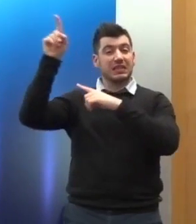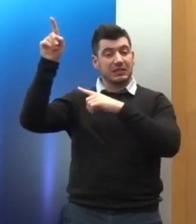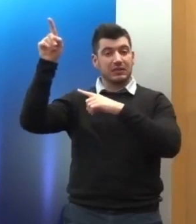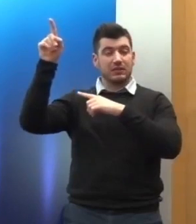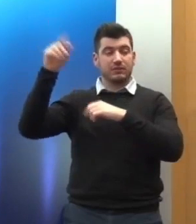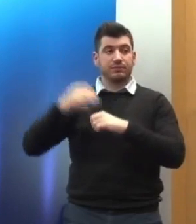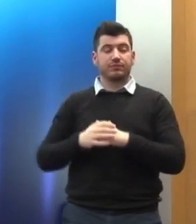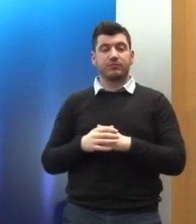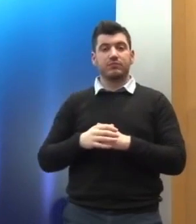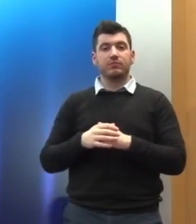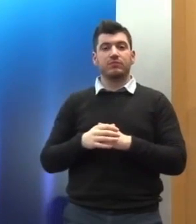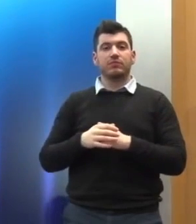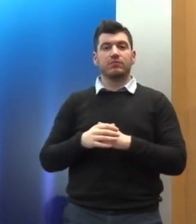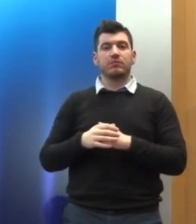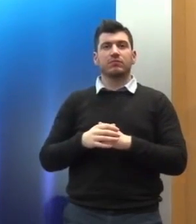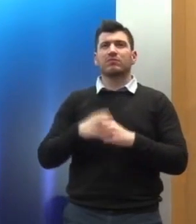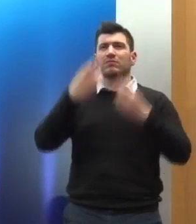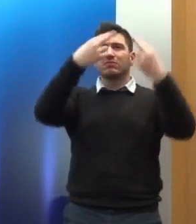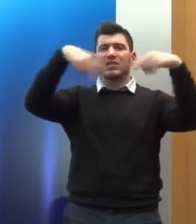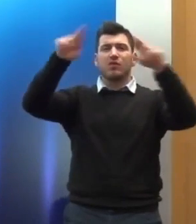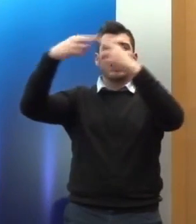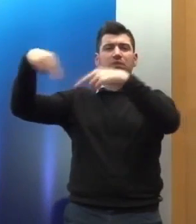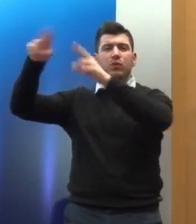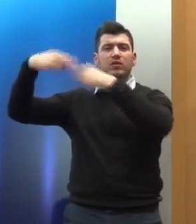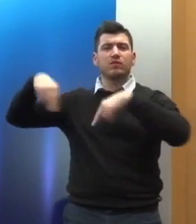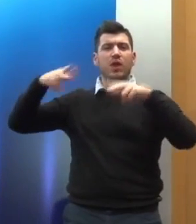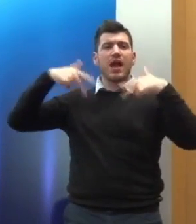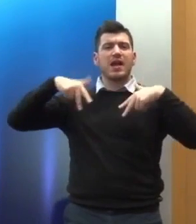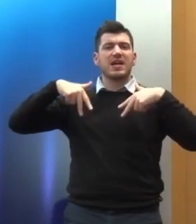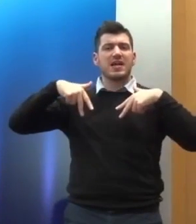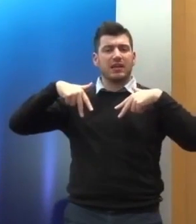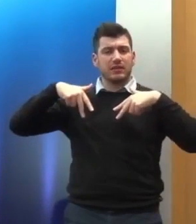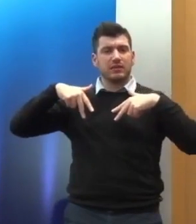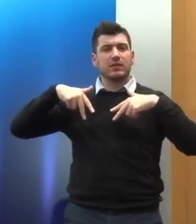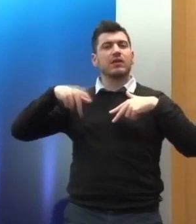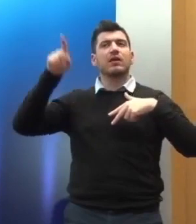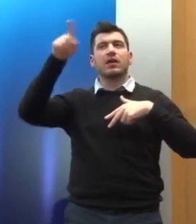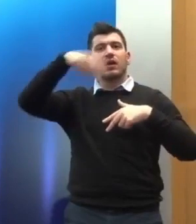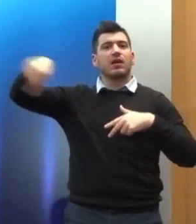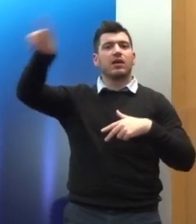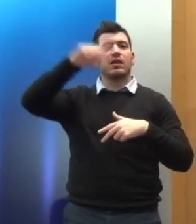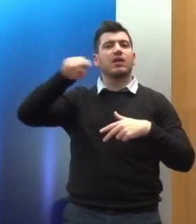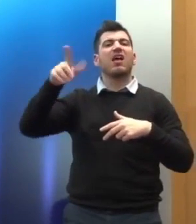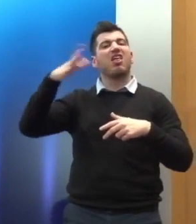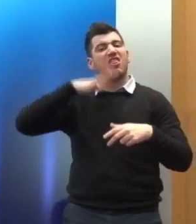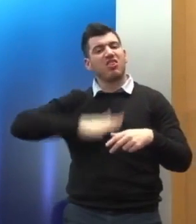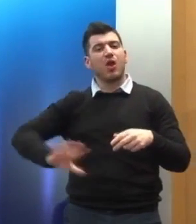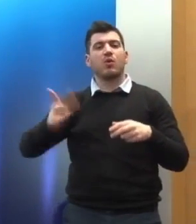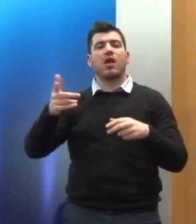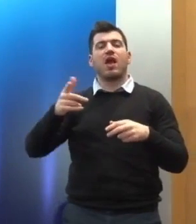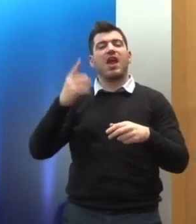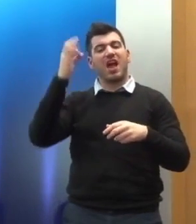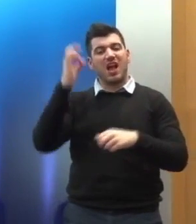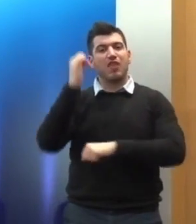επίποδο του Συμβουλίου των κρατών μελών όσο και στο επίποδο του Κοινοβουλίου είναι για την καθιέρωση ενός ετήσιου μηχανισμού